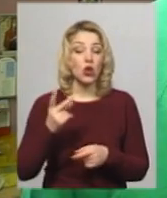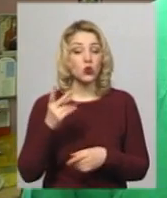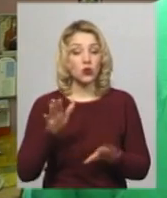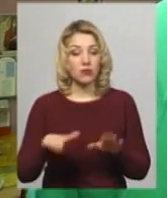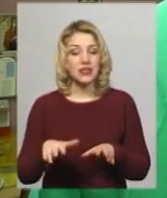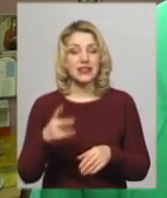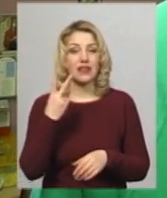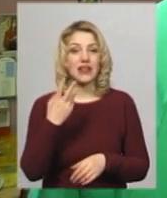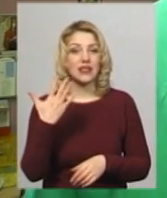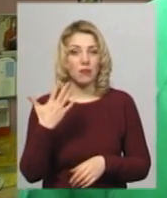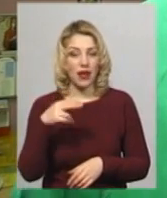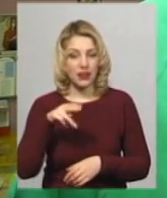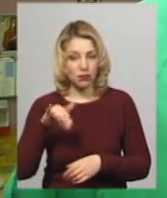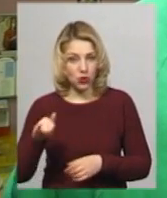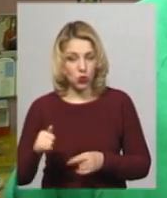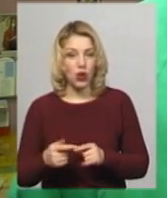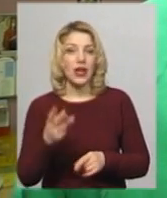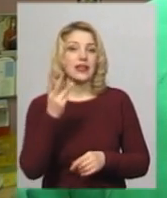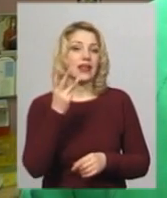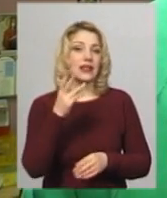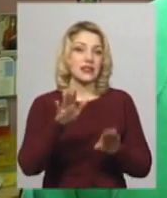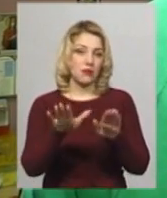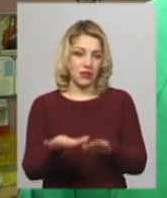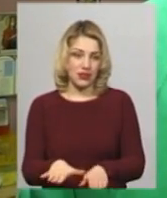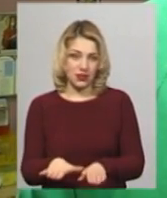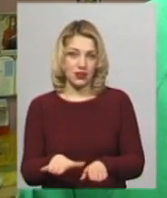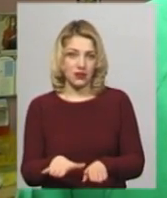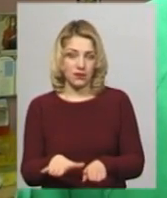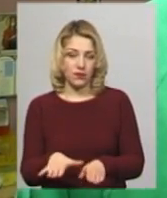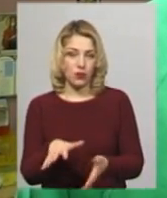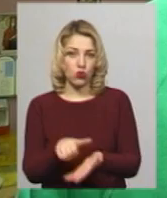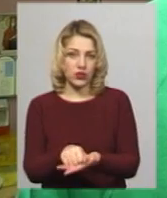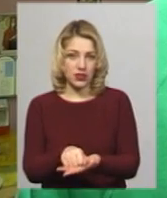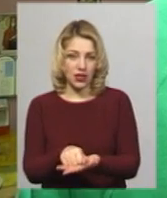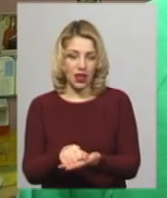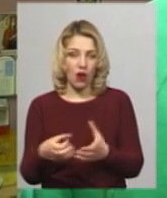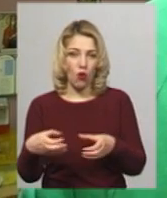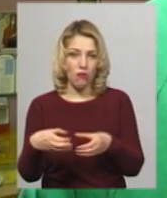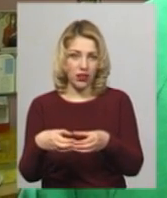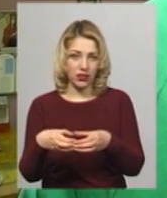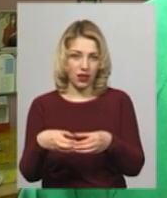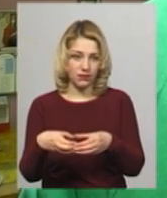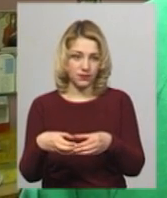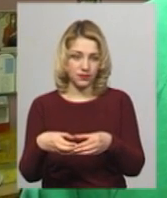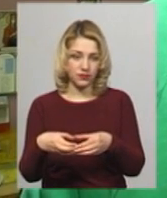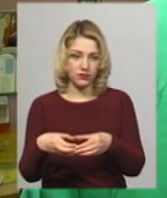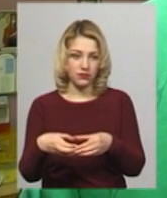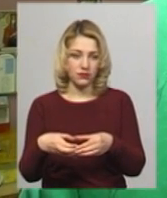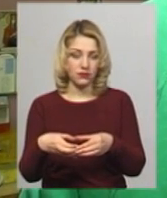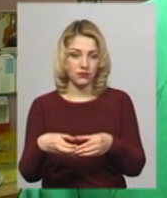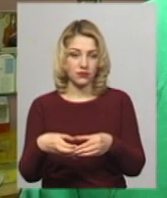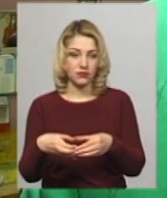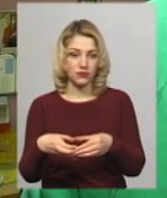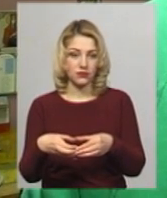25-те наше училище. Третє місце посіла команда